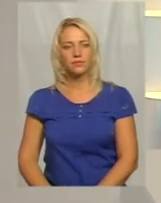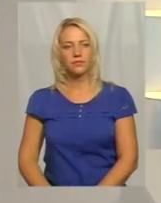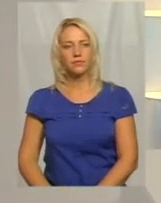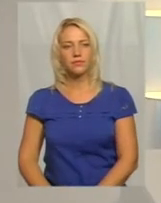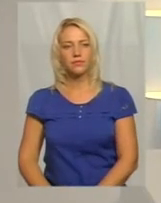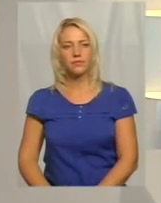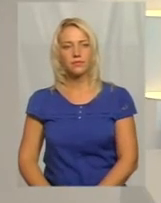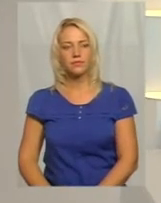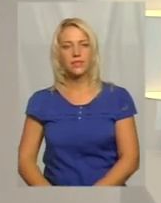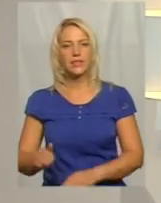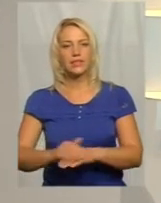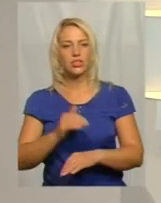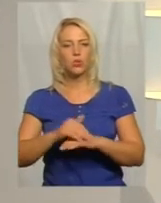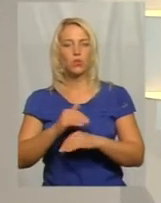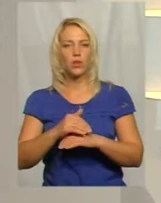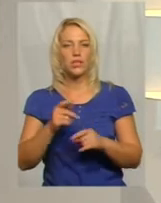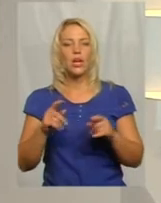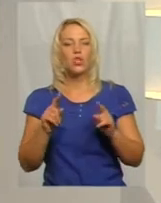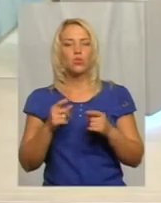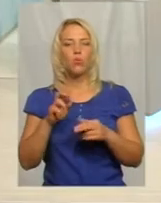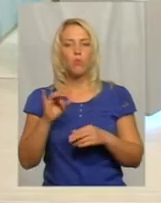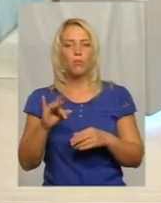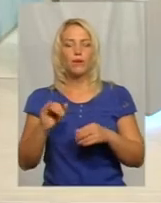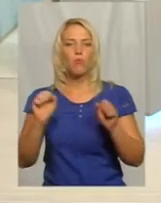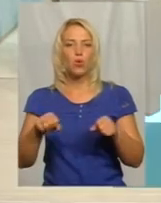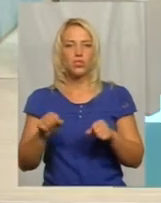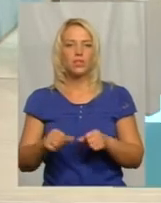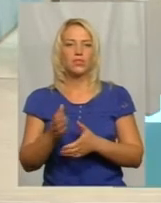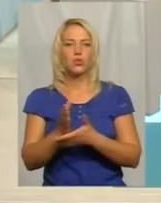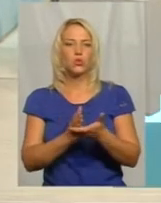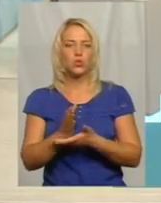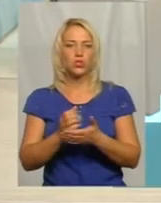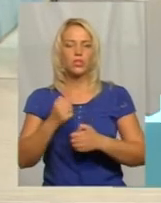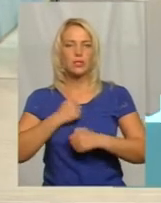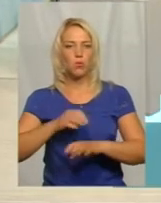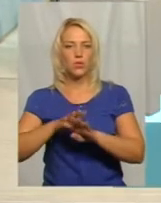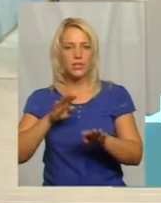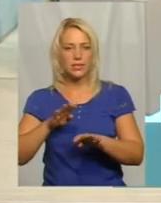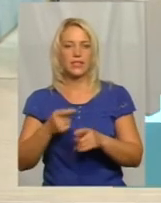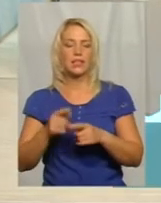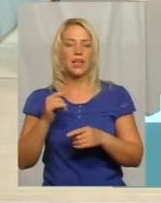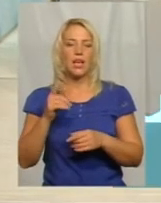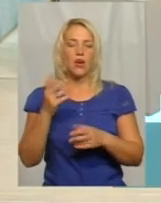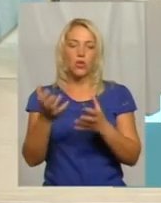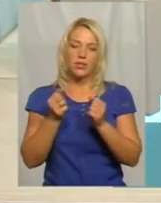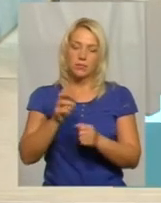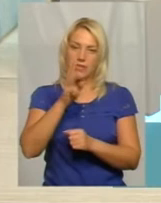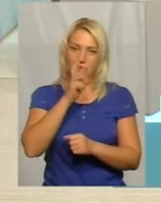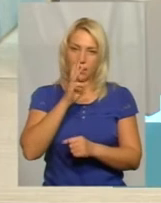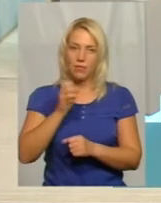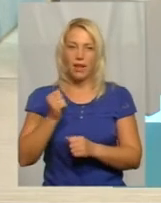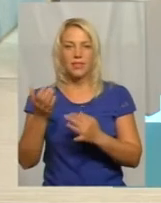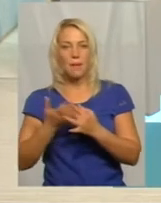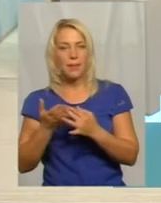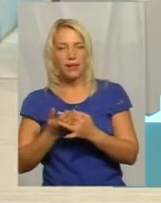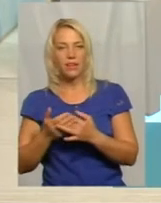От скажі, будь ласка, чому попри можливість служити в збройних силах, отримувати зарплату, певні пільги, воїни і